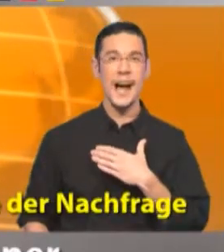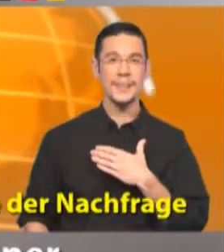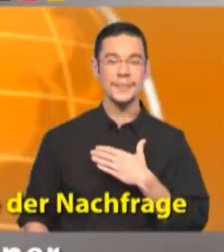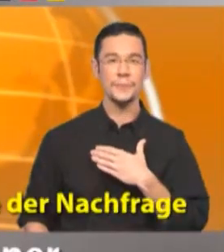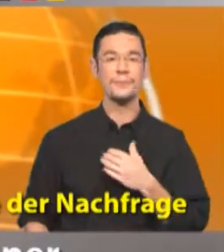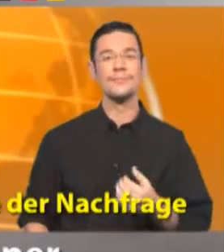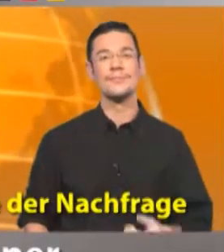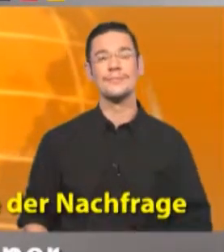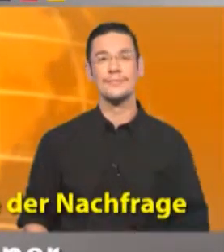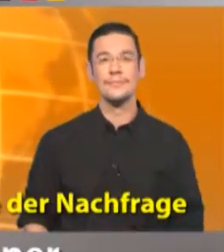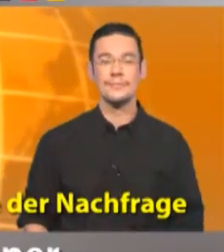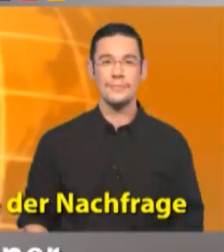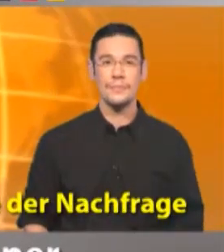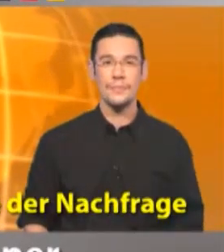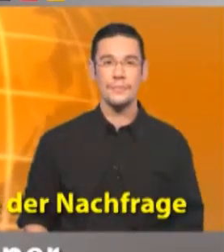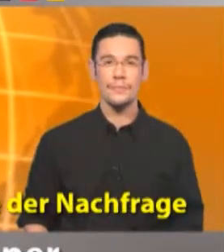Nachfrage.